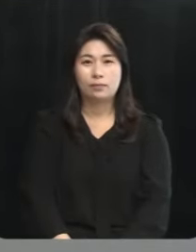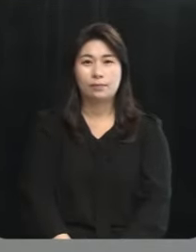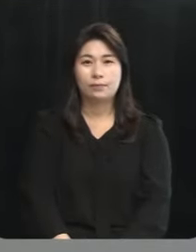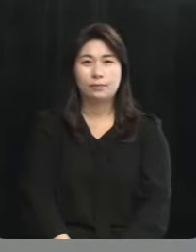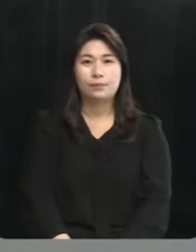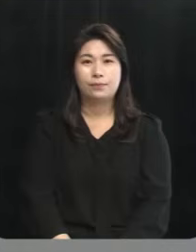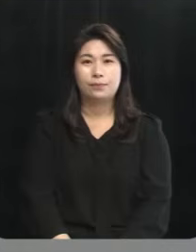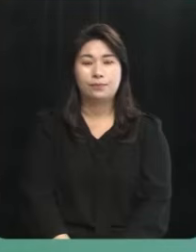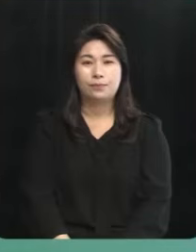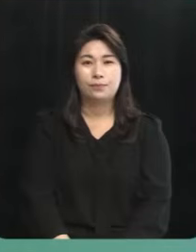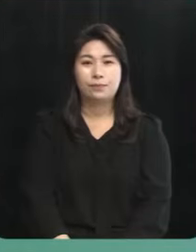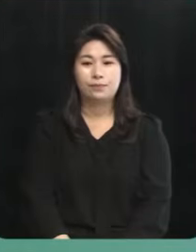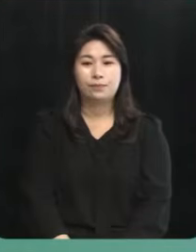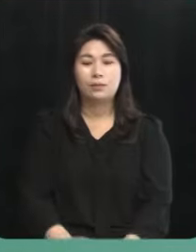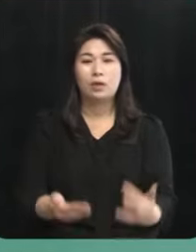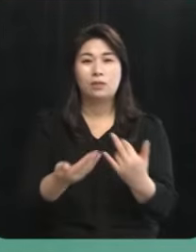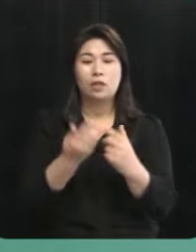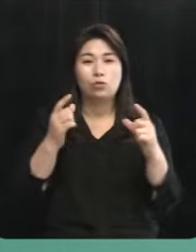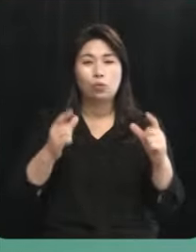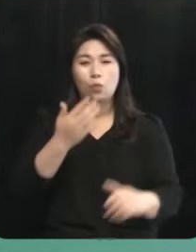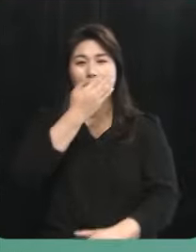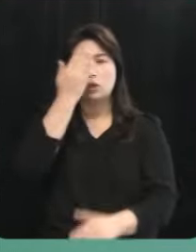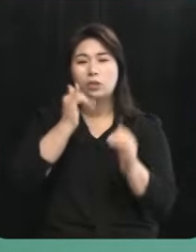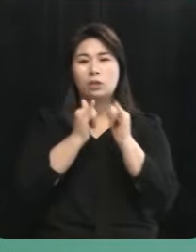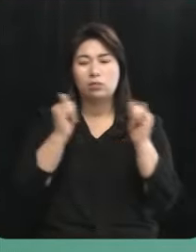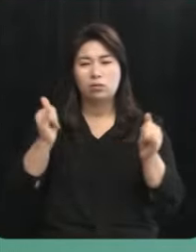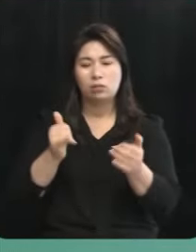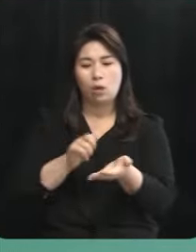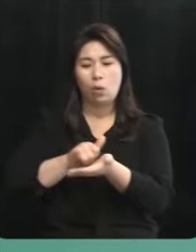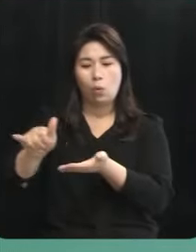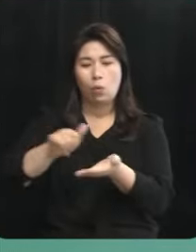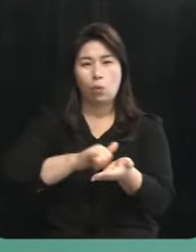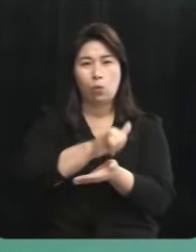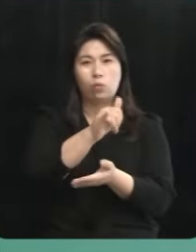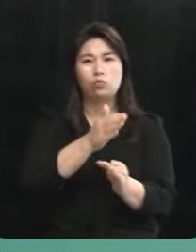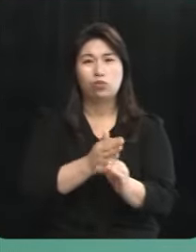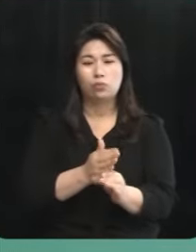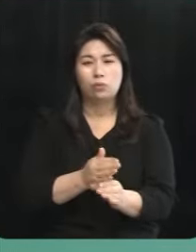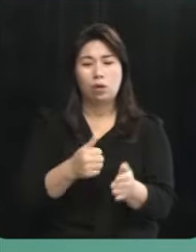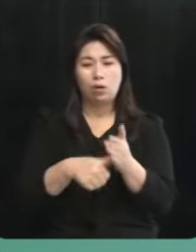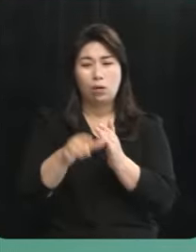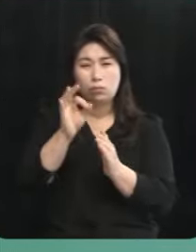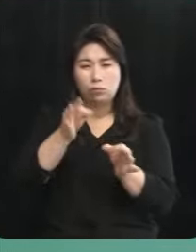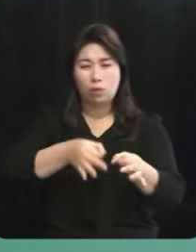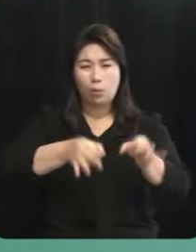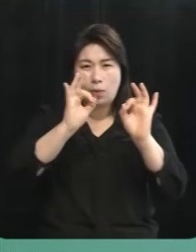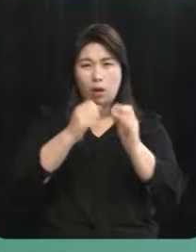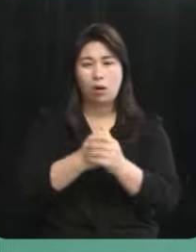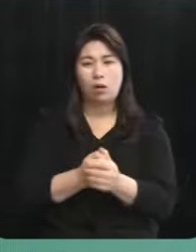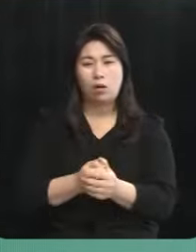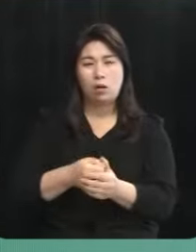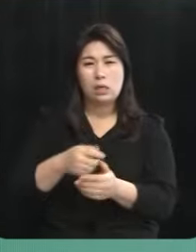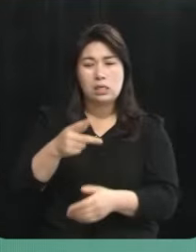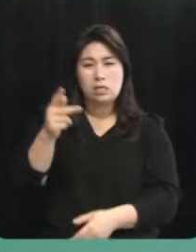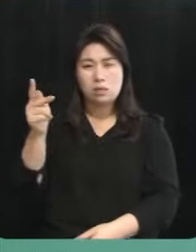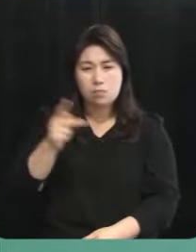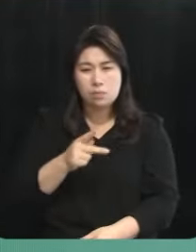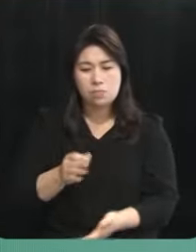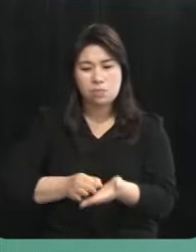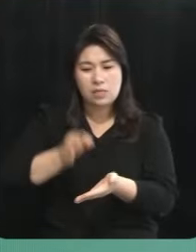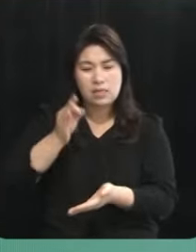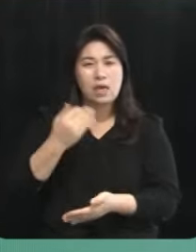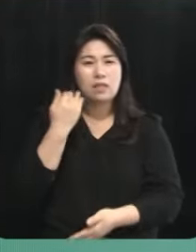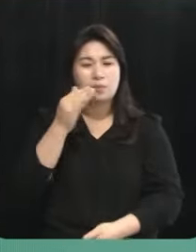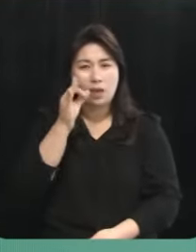네 제주에서 청년들이 떠나고 있습니다 고물과 그리고 높은 임대료 그리고 낮은